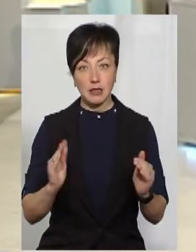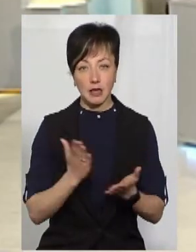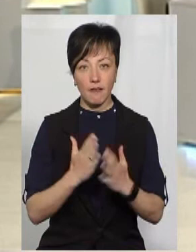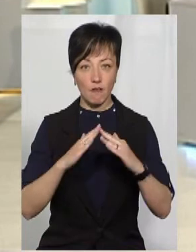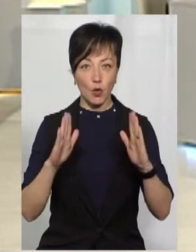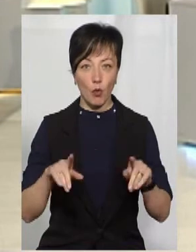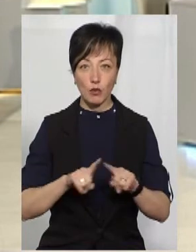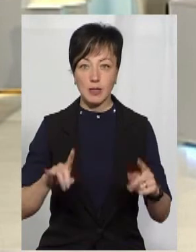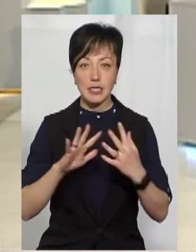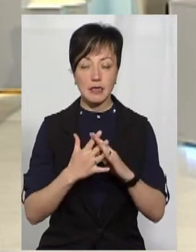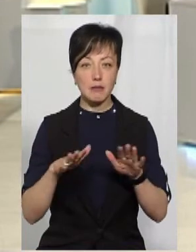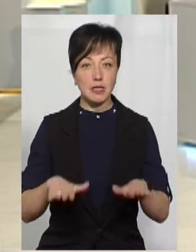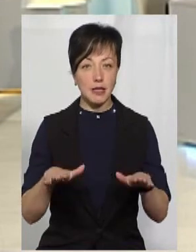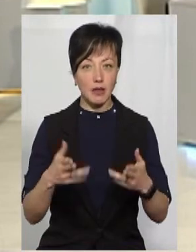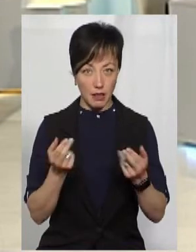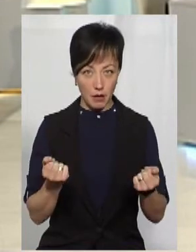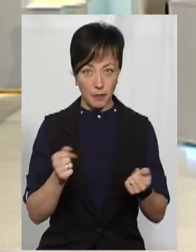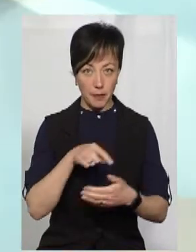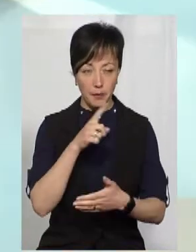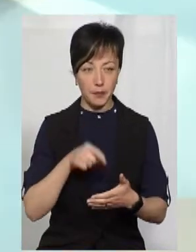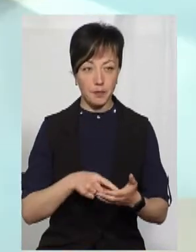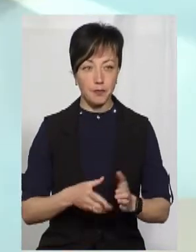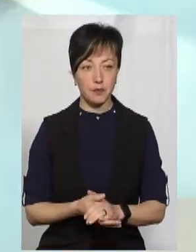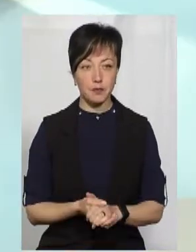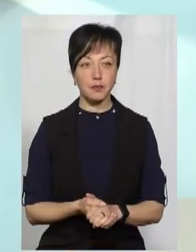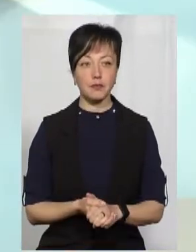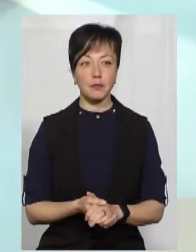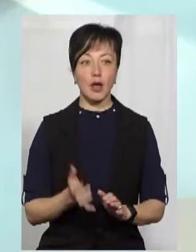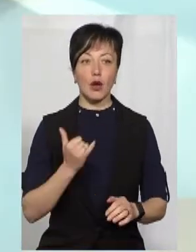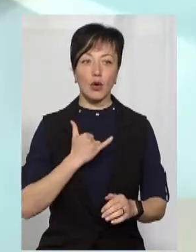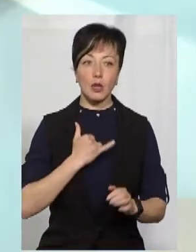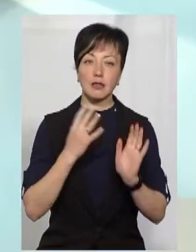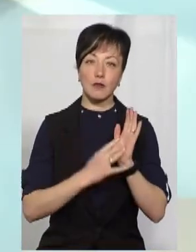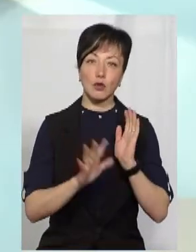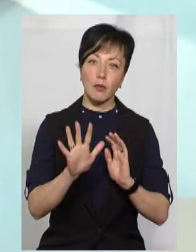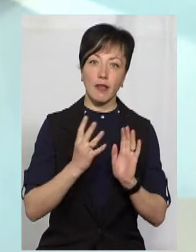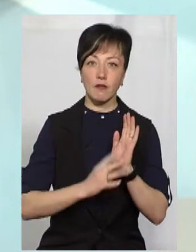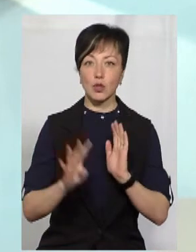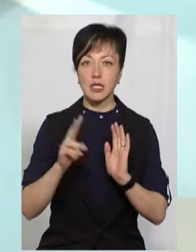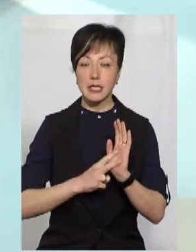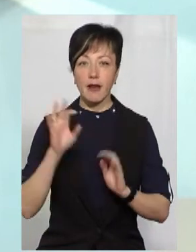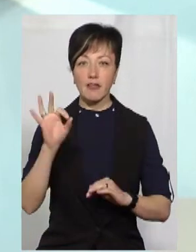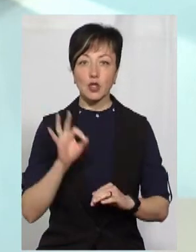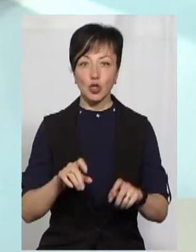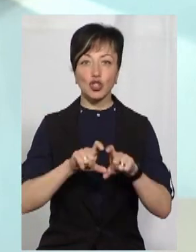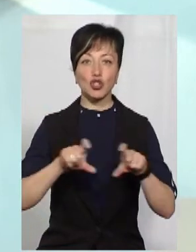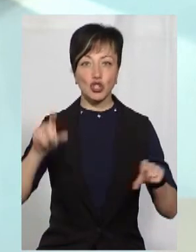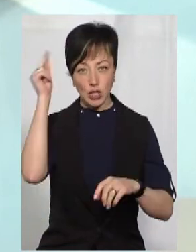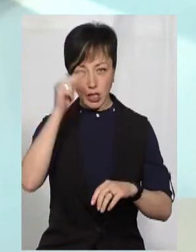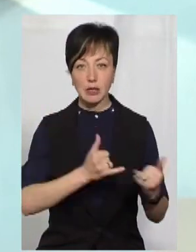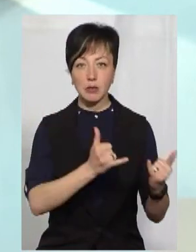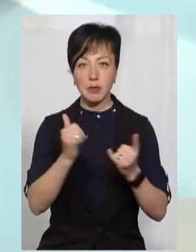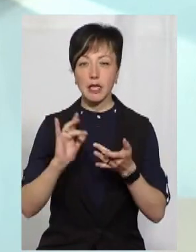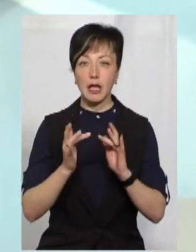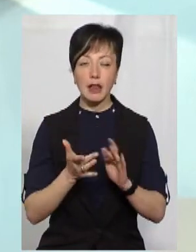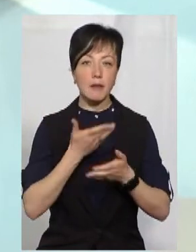вдома, особливо в сільській місцевості, так? У нас 95-97% шкіл забезпечені інтернетом.